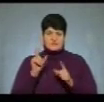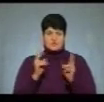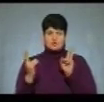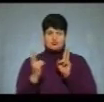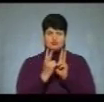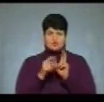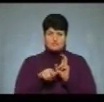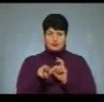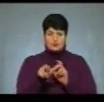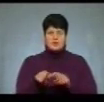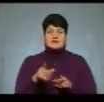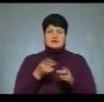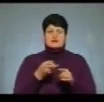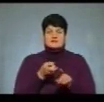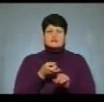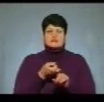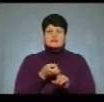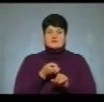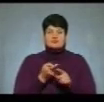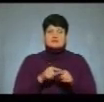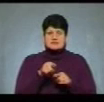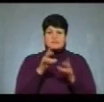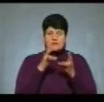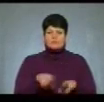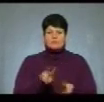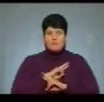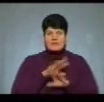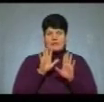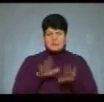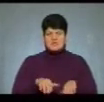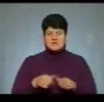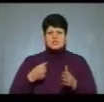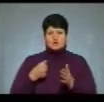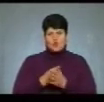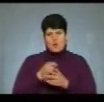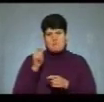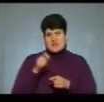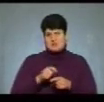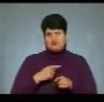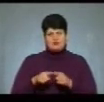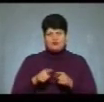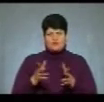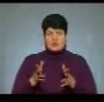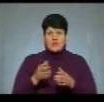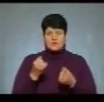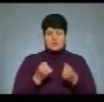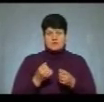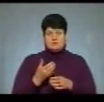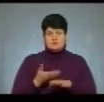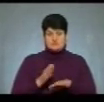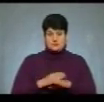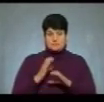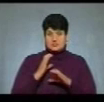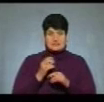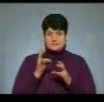отриманих травм помер на місці до приїзду швидкої допомоги. Водій вантажівки не травмувався. Сьогодні близько